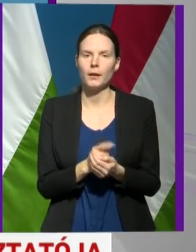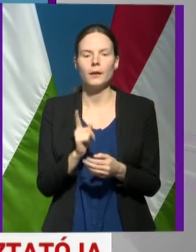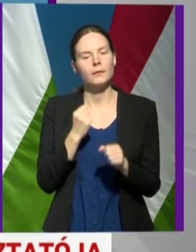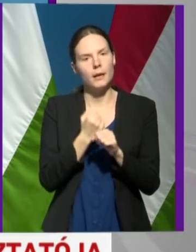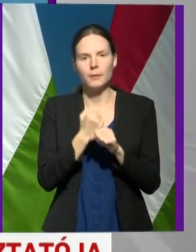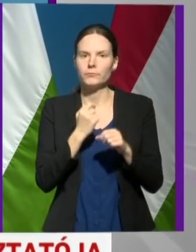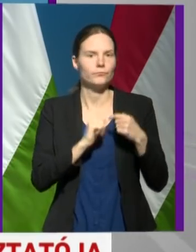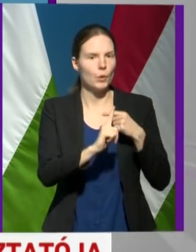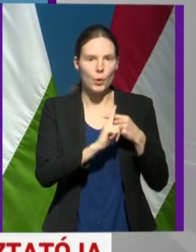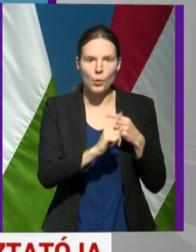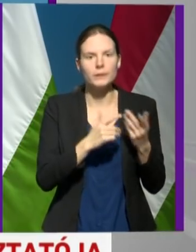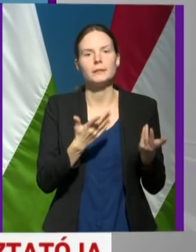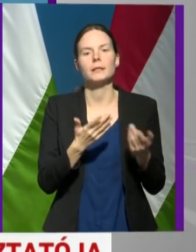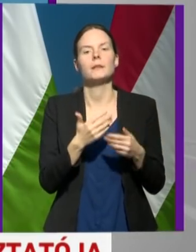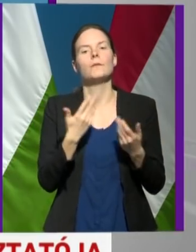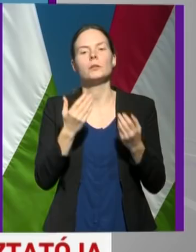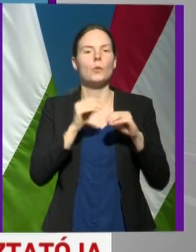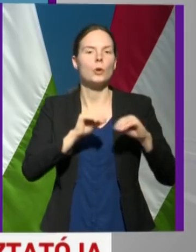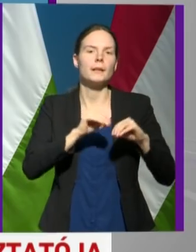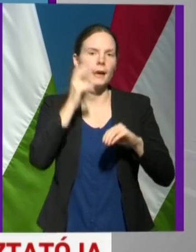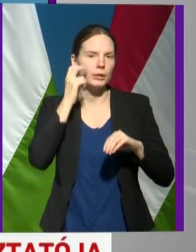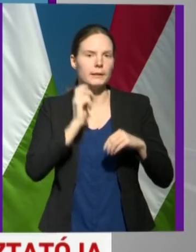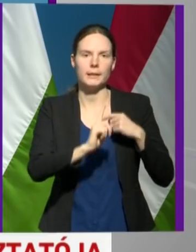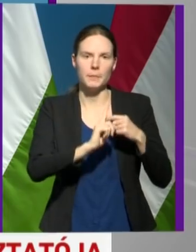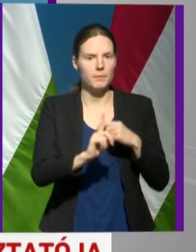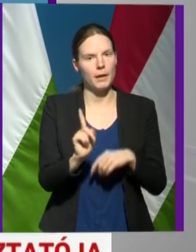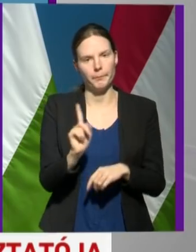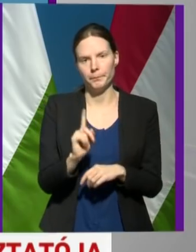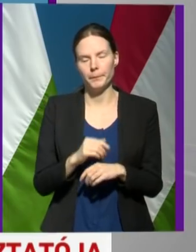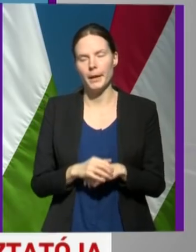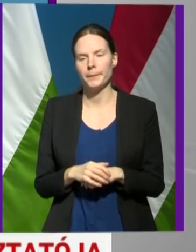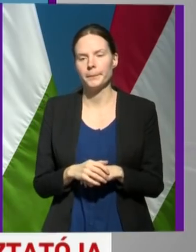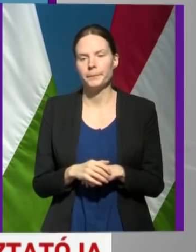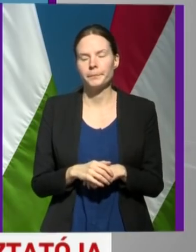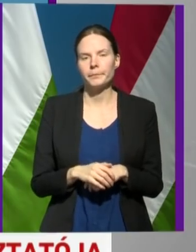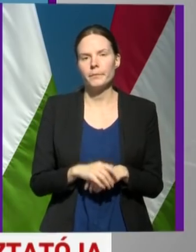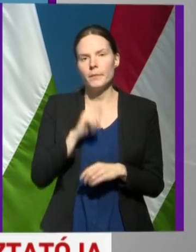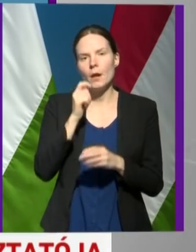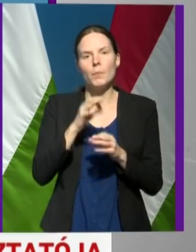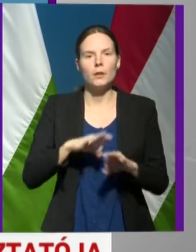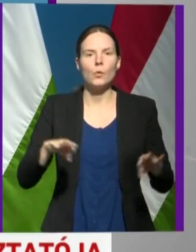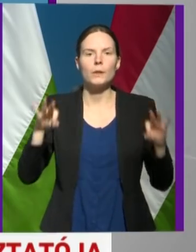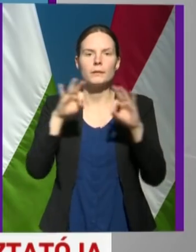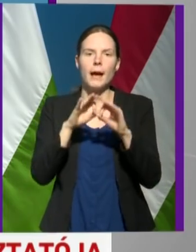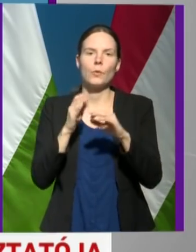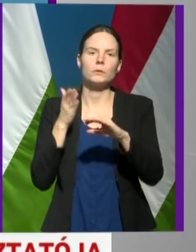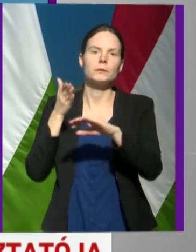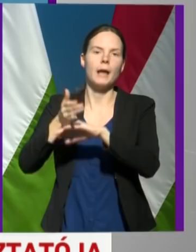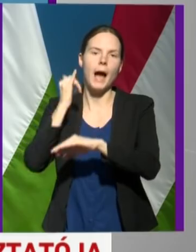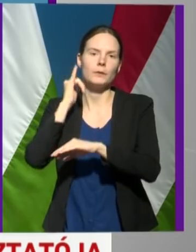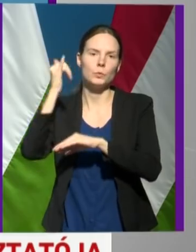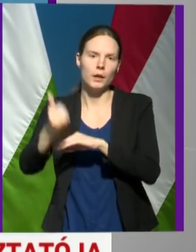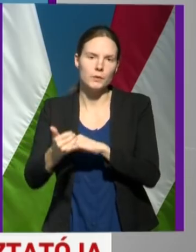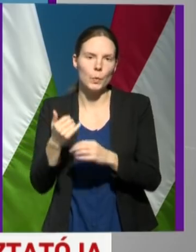dolgozni, vagy ne menjenek oktatási intézményben. A Magyarországon átutazó és az érintett